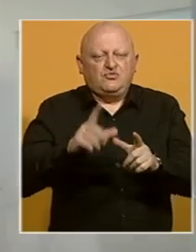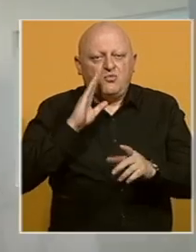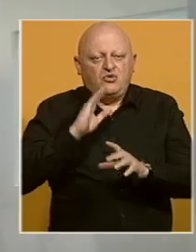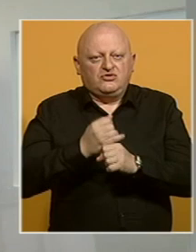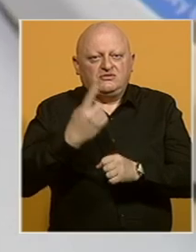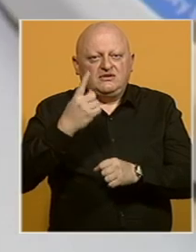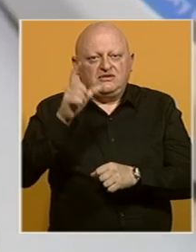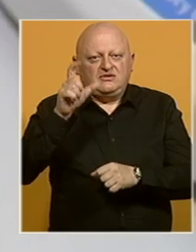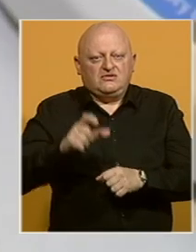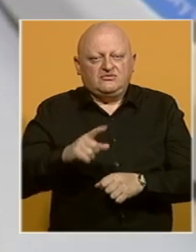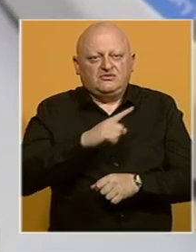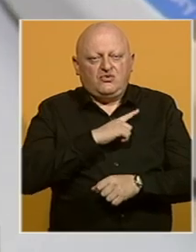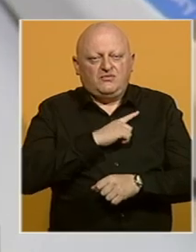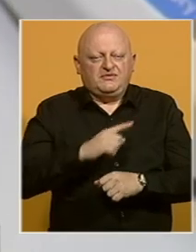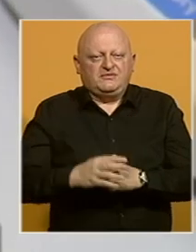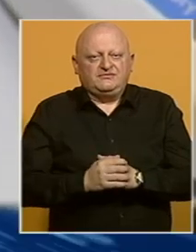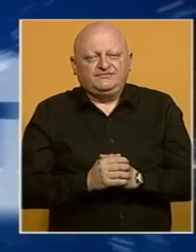BiH, jedna osoba preminula.